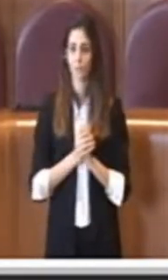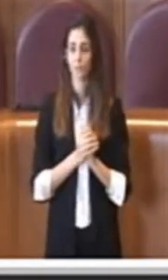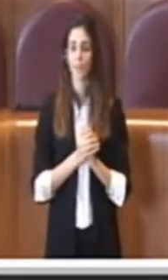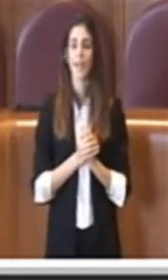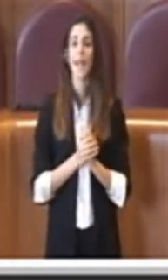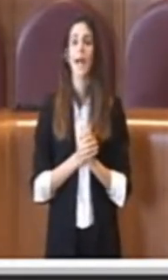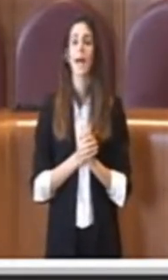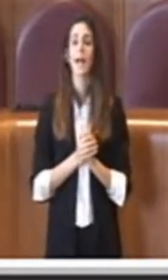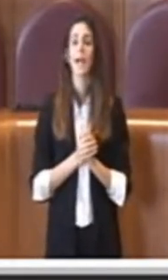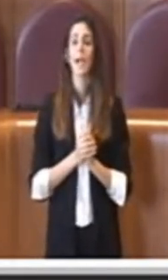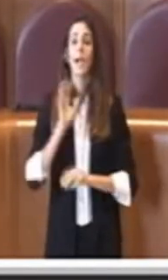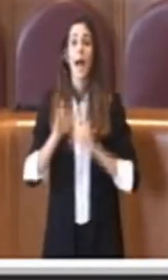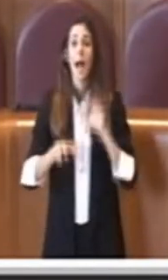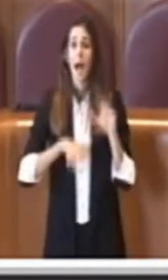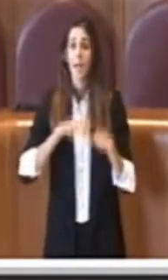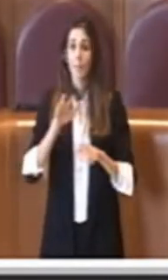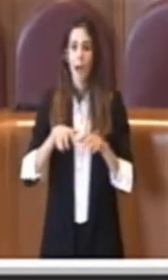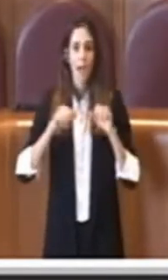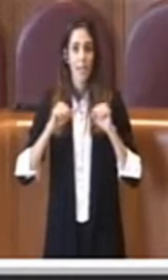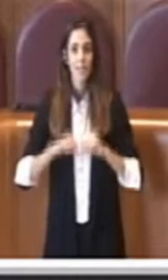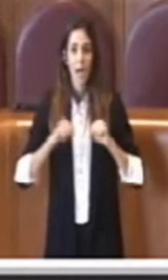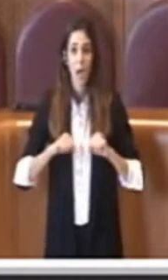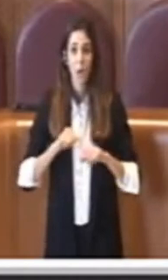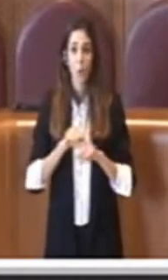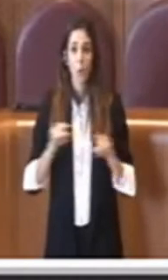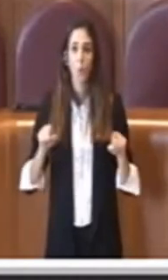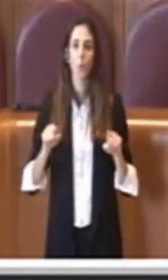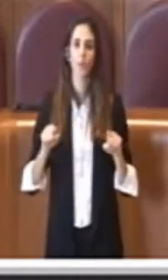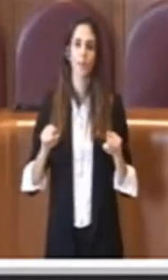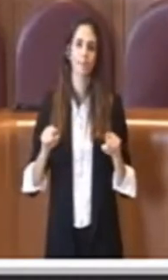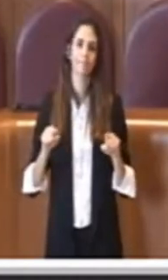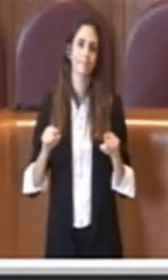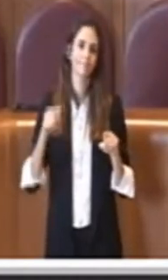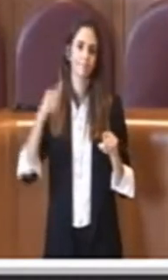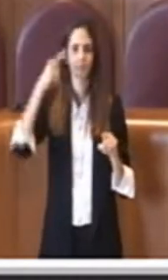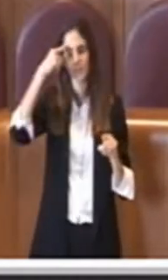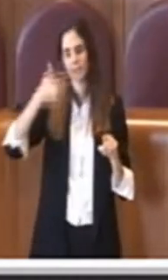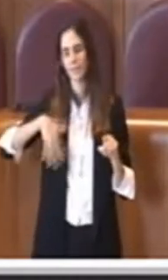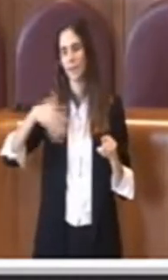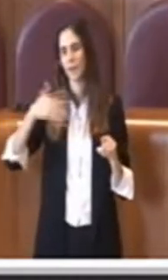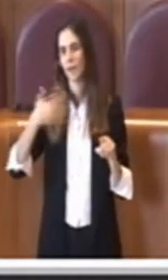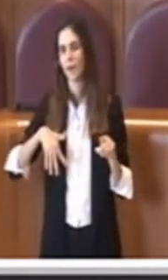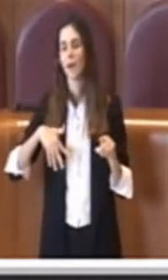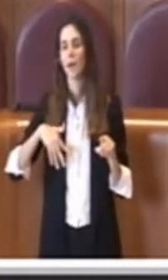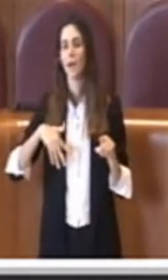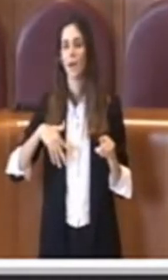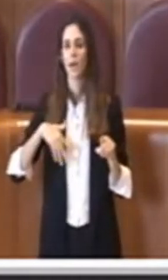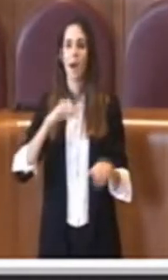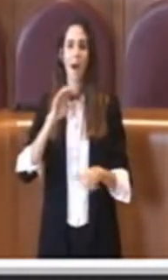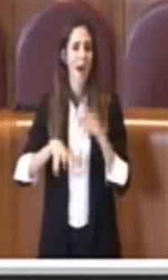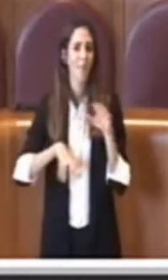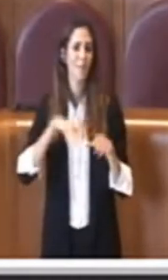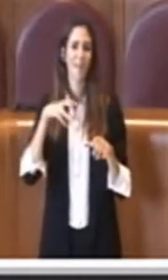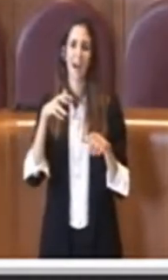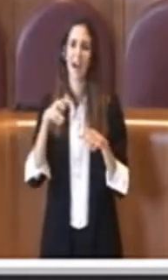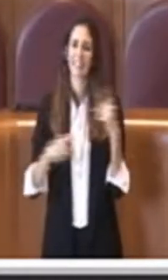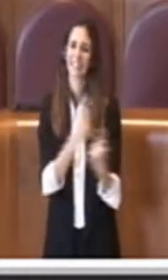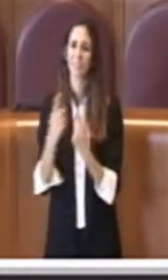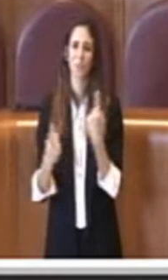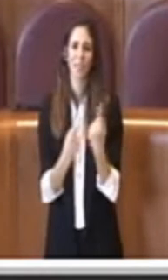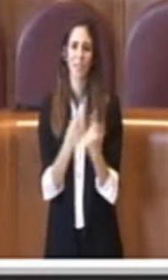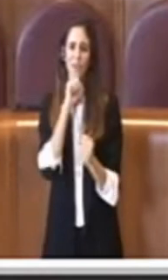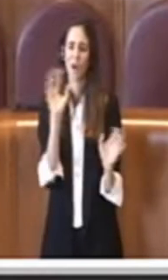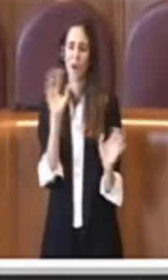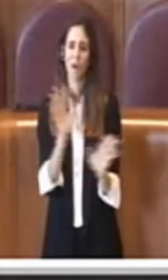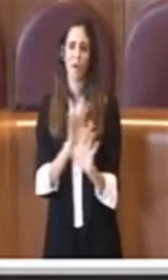molto spesso si trovano come notorio, come notorio, trovano ad operare in condizioni molto estreme,